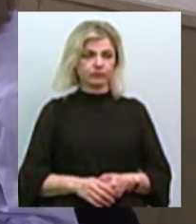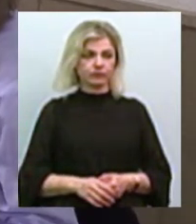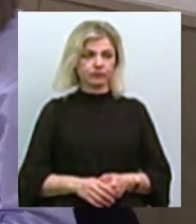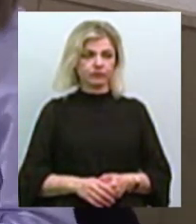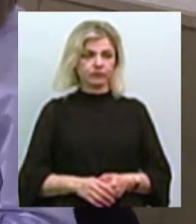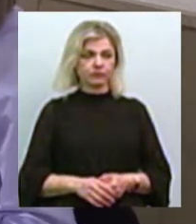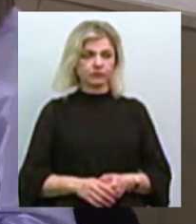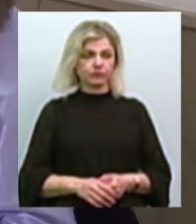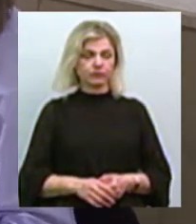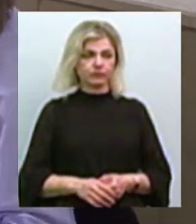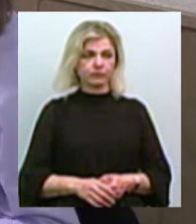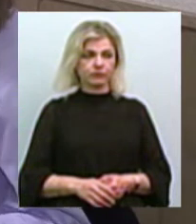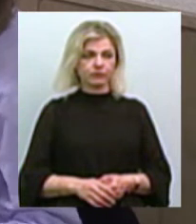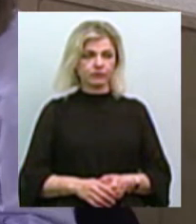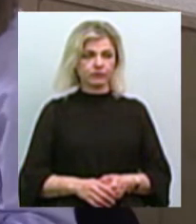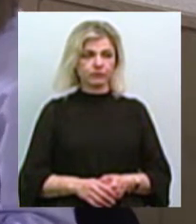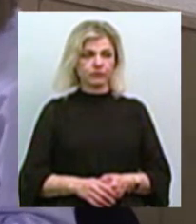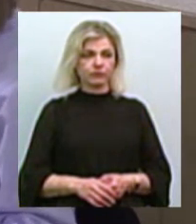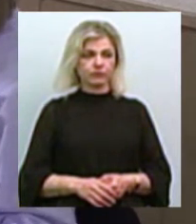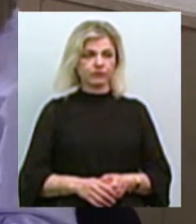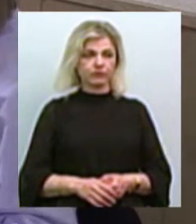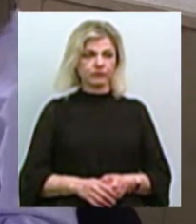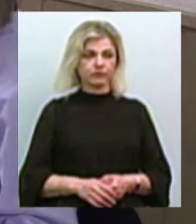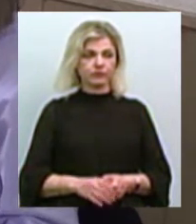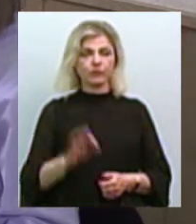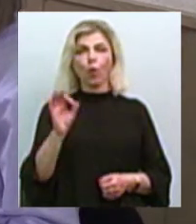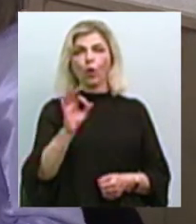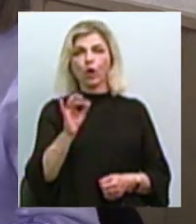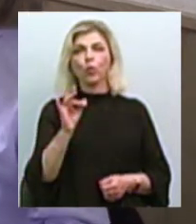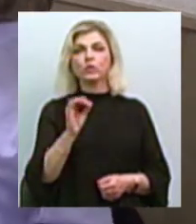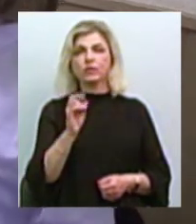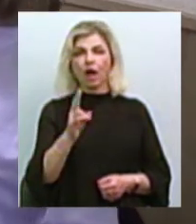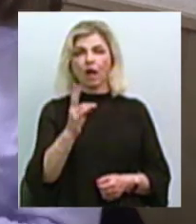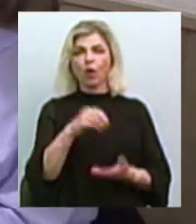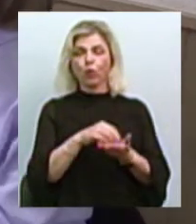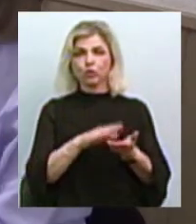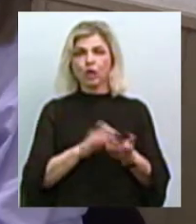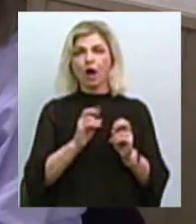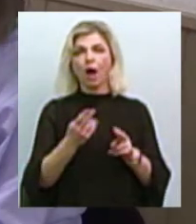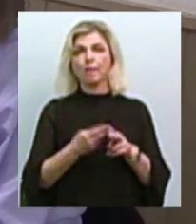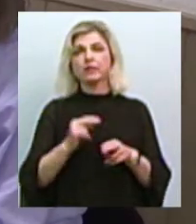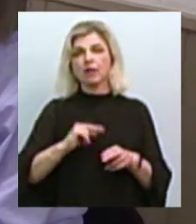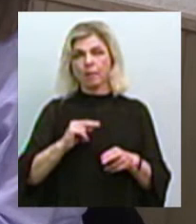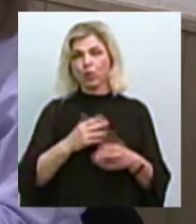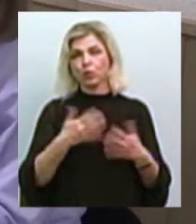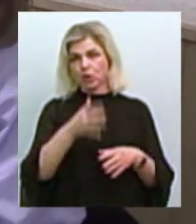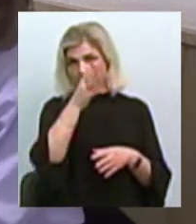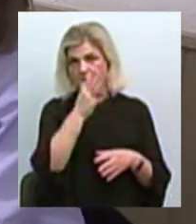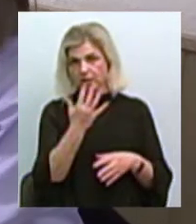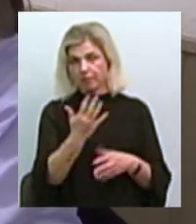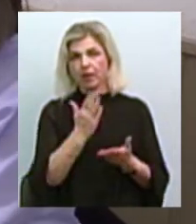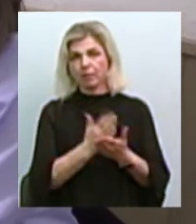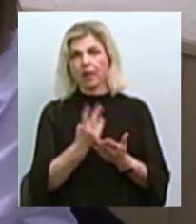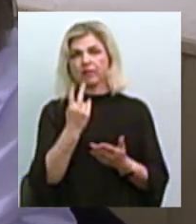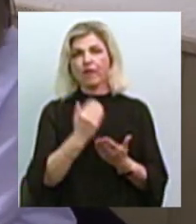є і знання ПК, і знання принтеру? бачимо. Олена Руснак на обліку як безробітна, числиться 5 місяців, має дві